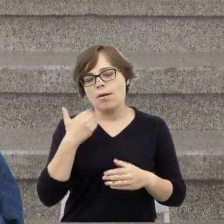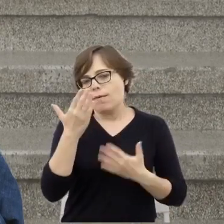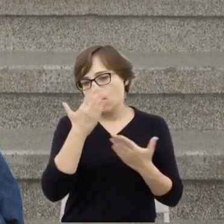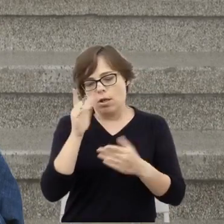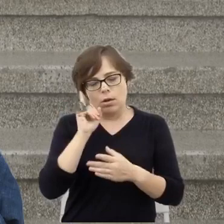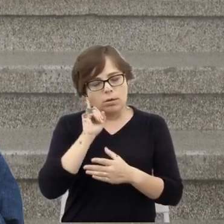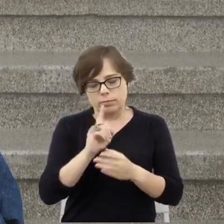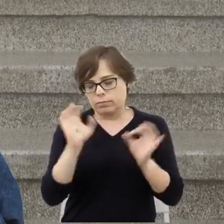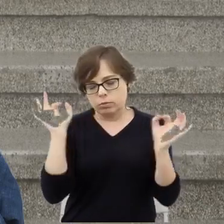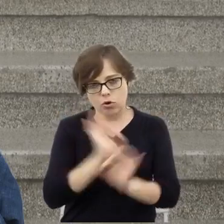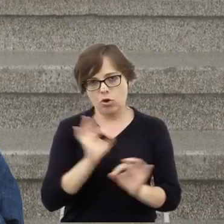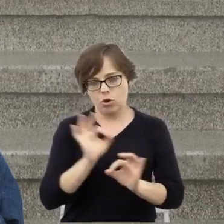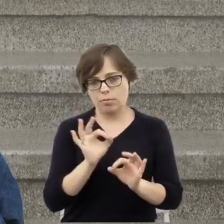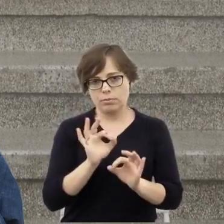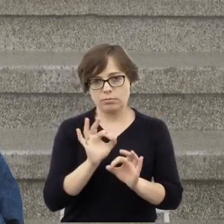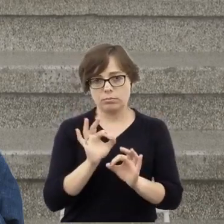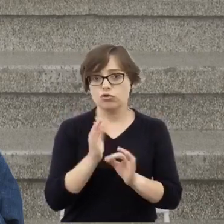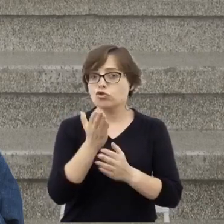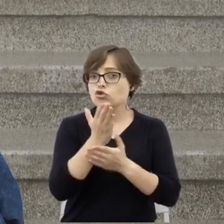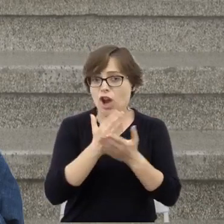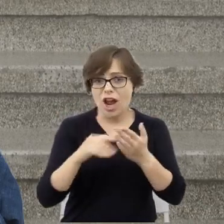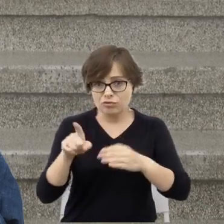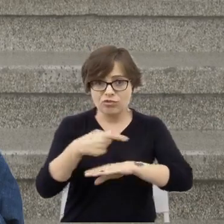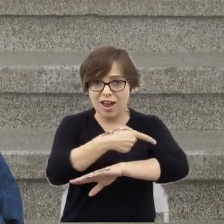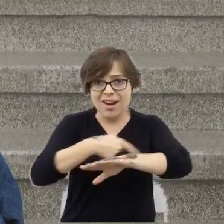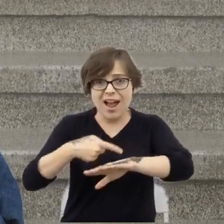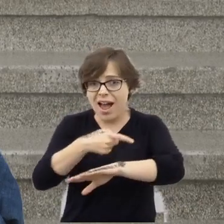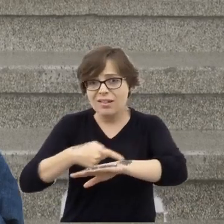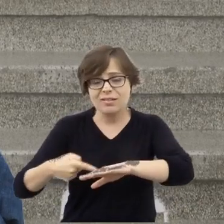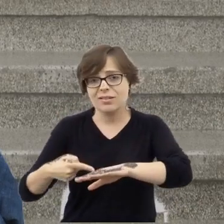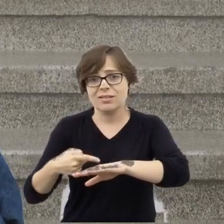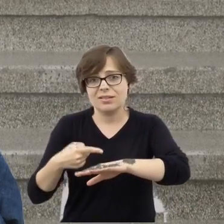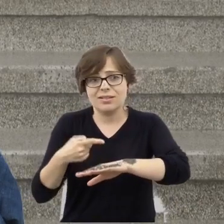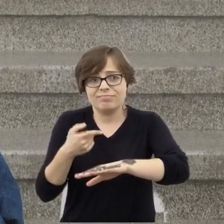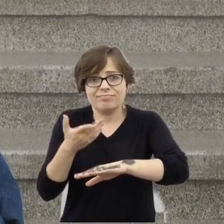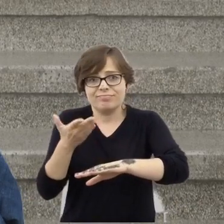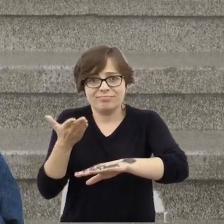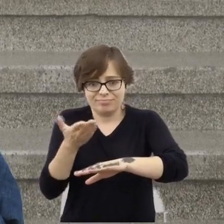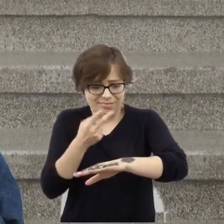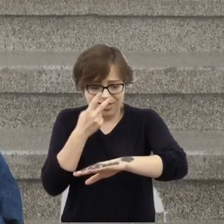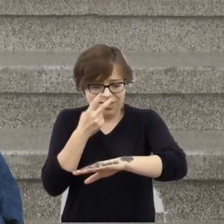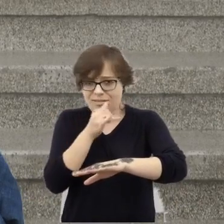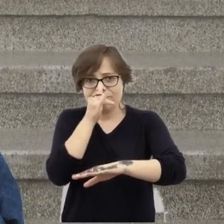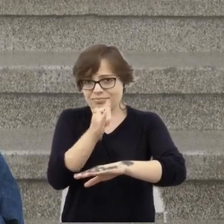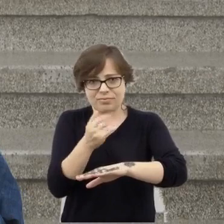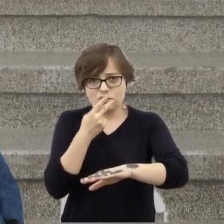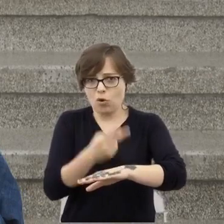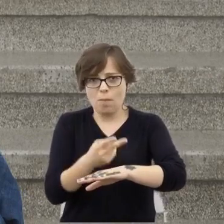związku z tym część ran jest zupełnie nie do odczytania.